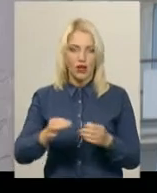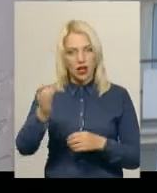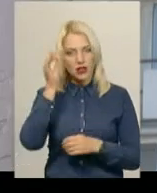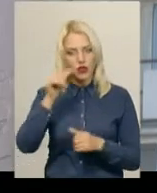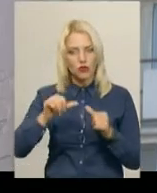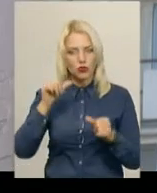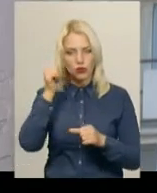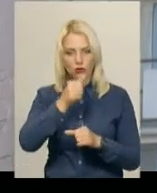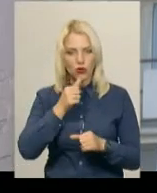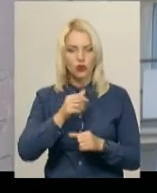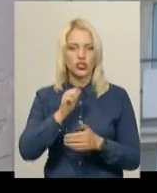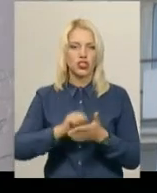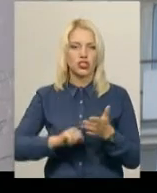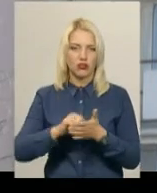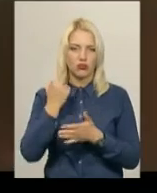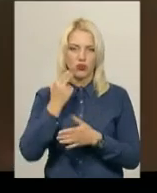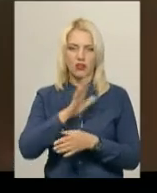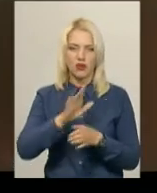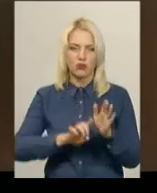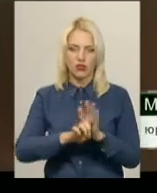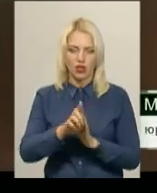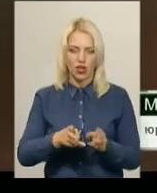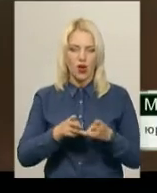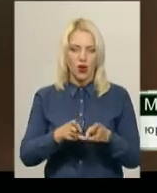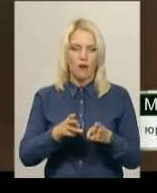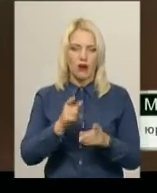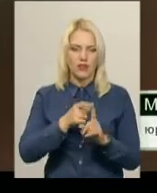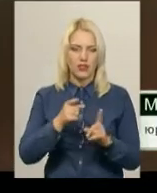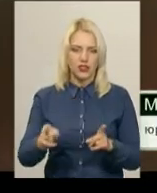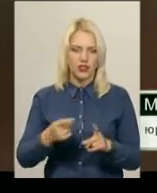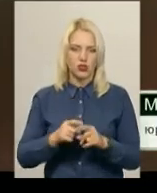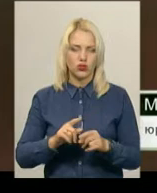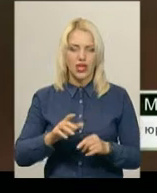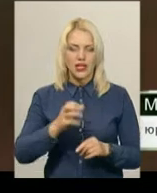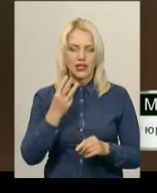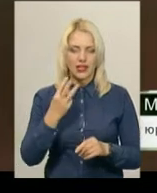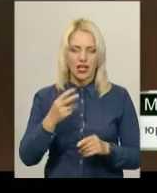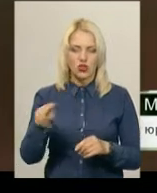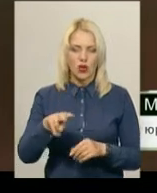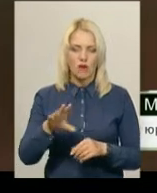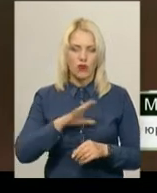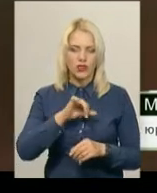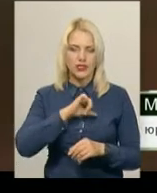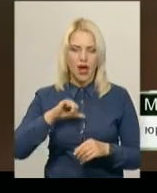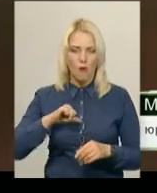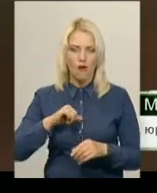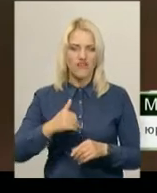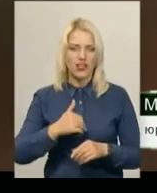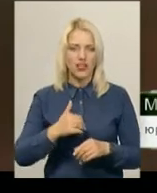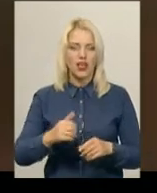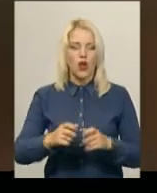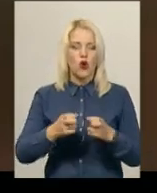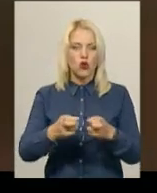Енергоінвест» не розпочав опалювальний сезон вчасно. 13 листопада здійснено самовільне розпломбування всіх котелень, які